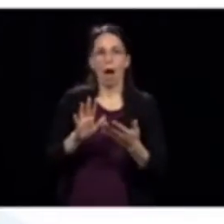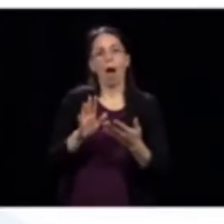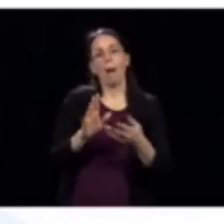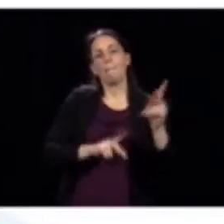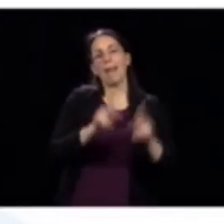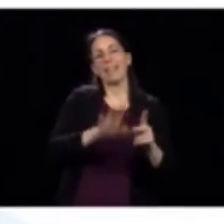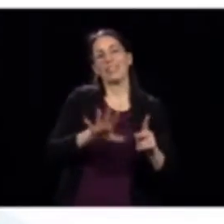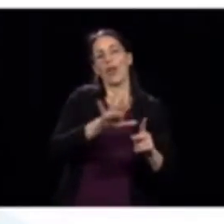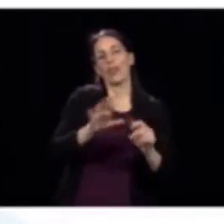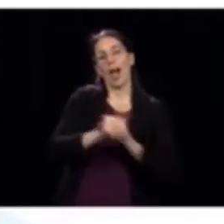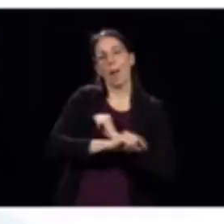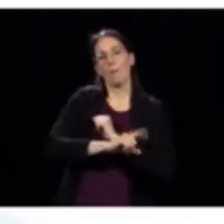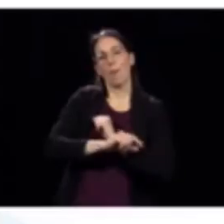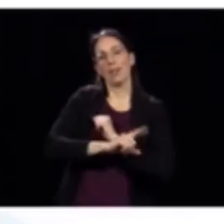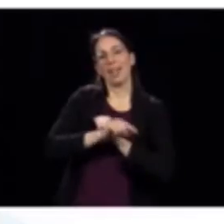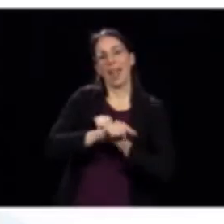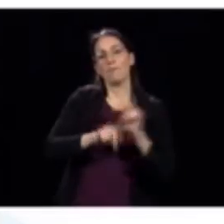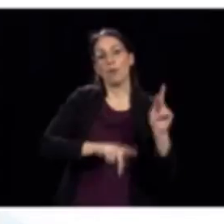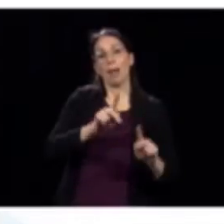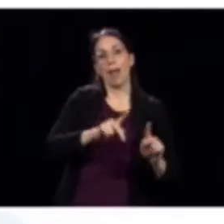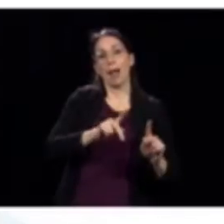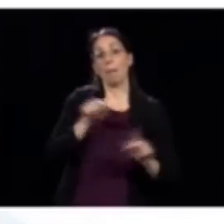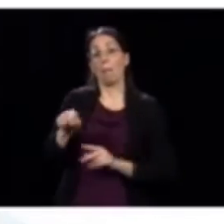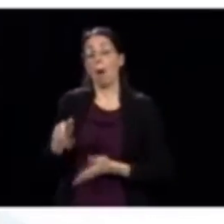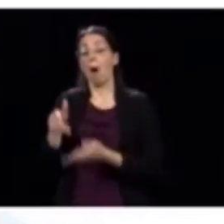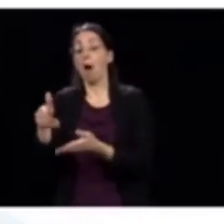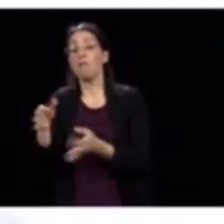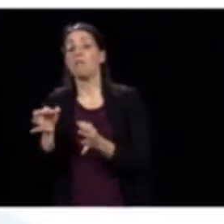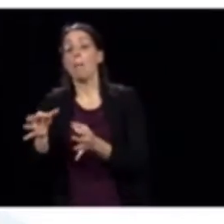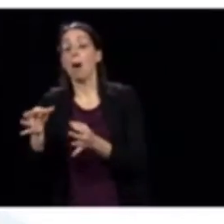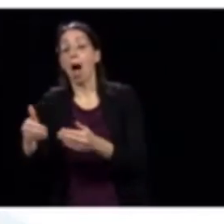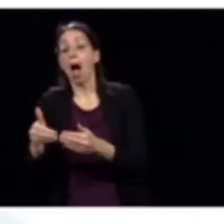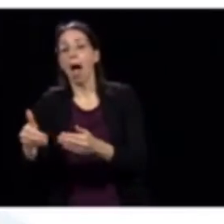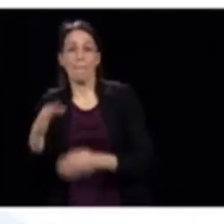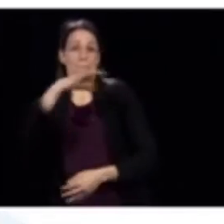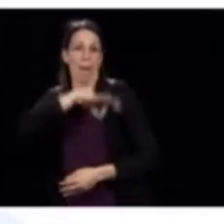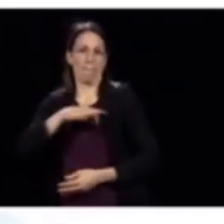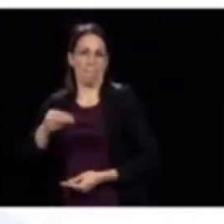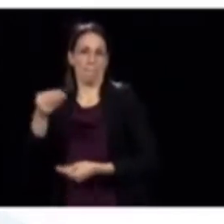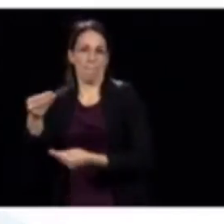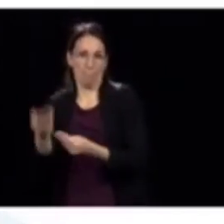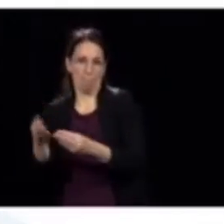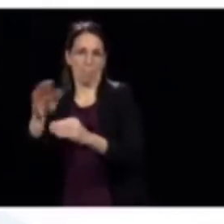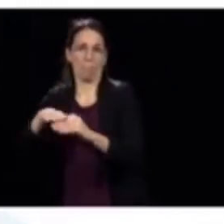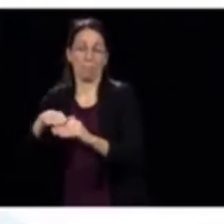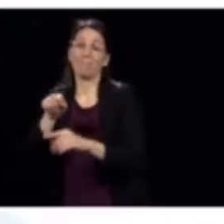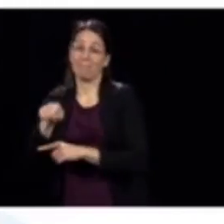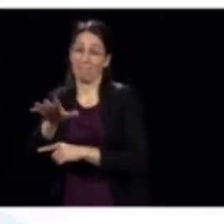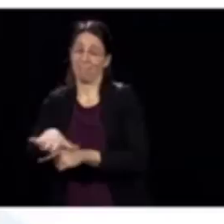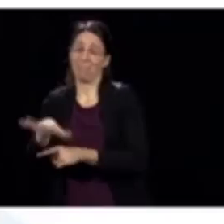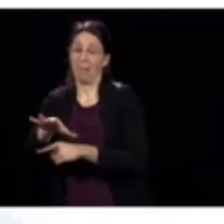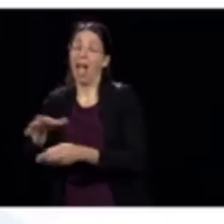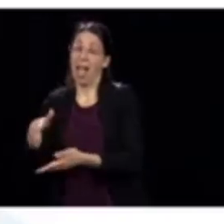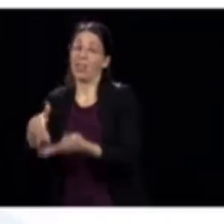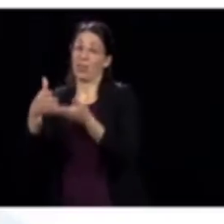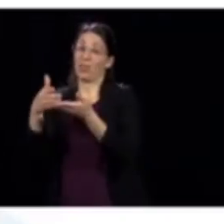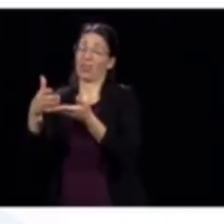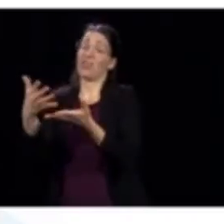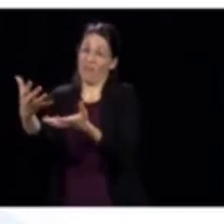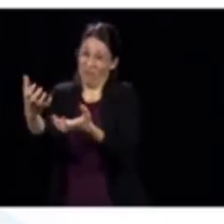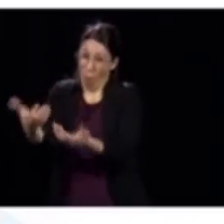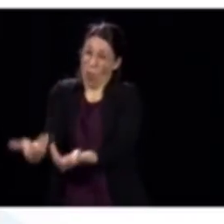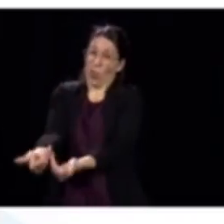Vous leur offrez actuellement une prime temporaire, mais qui ne dure que le temps que ça va durer. Eux demandent la mise en place d'un